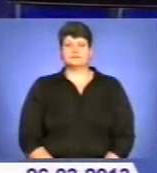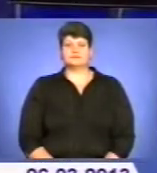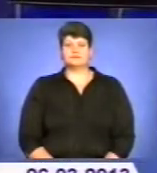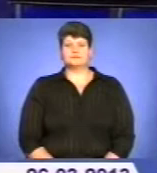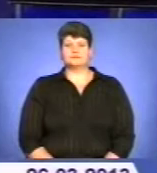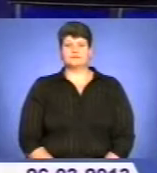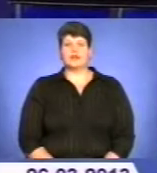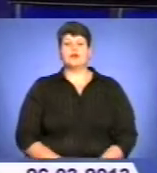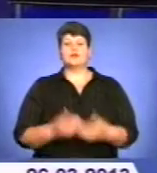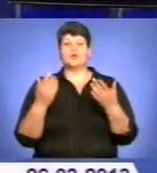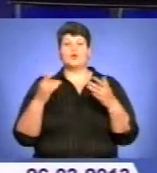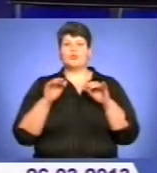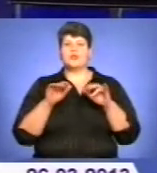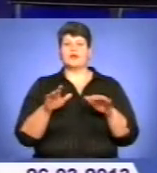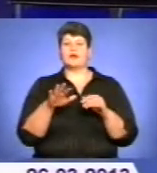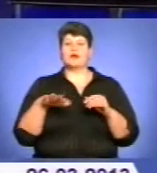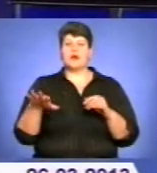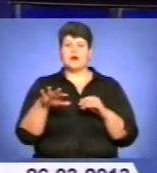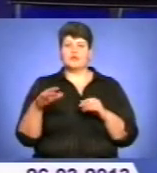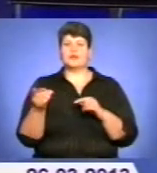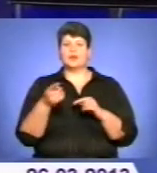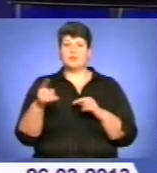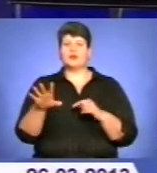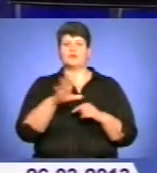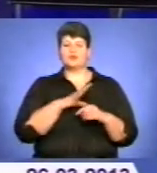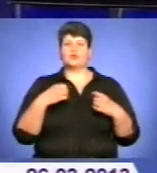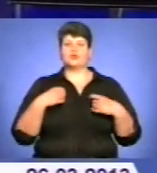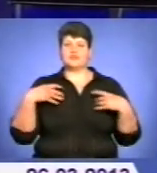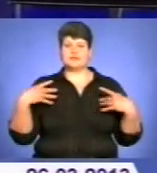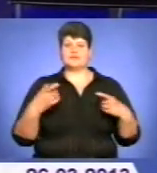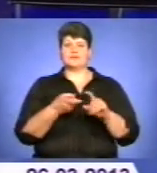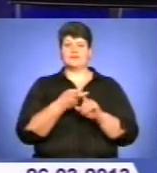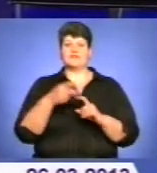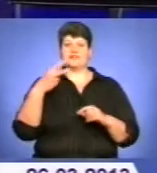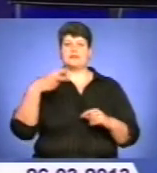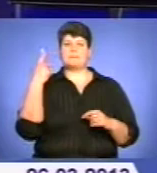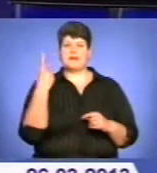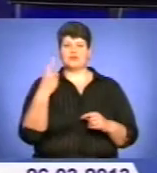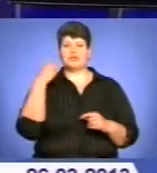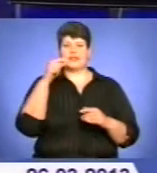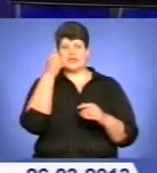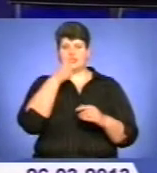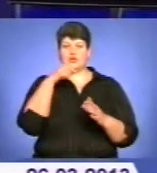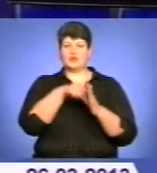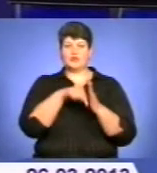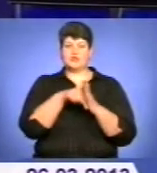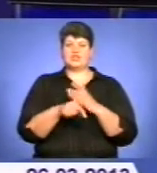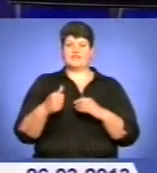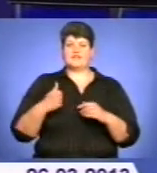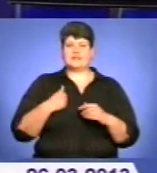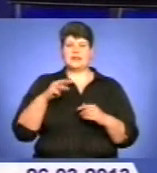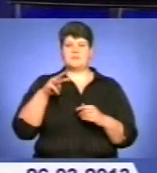І до подій краю. У Тернополі відбулися урочистості з нагоди 21-ї річниці внутрішніх військ МВС